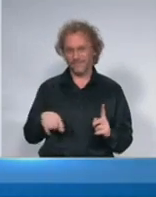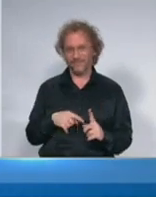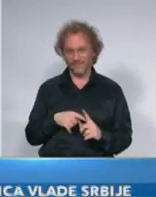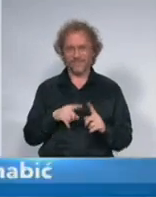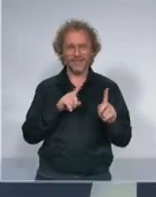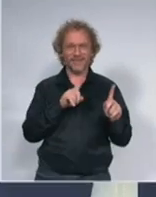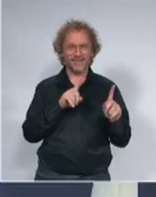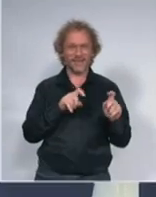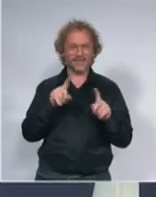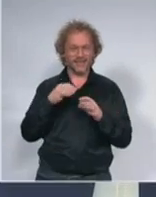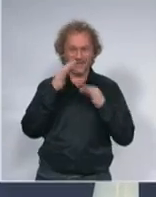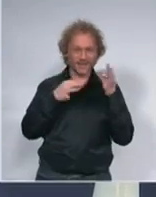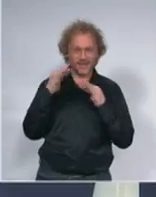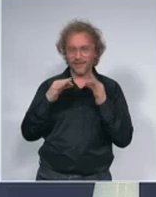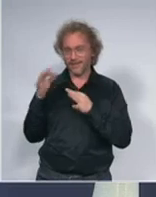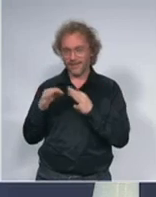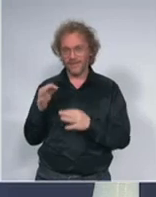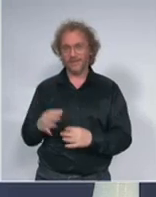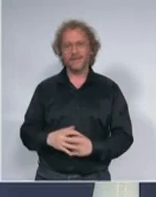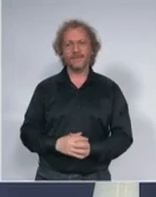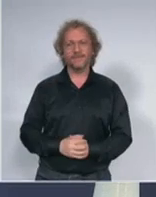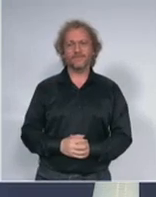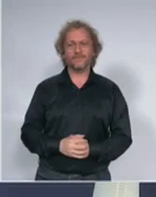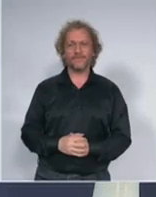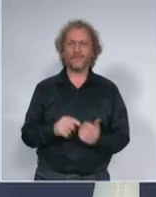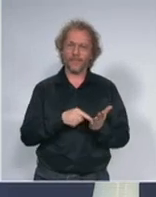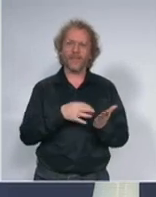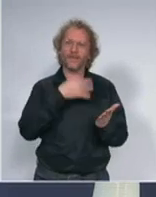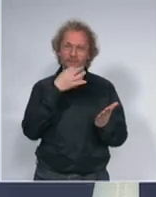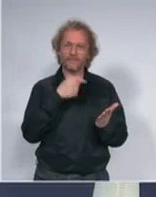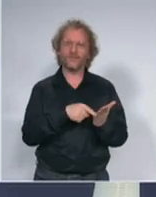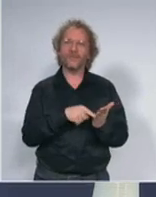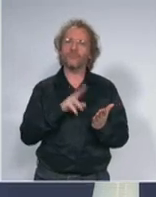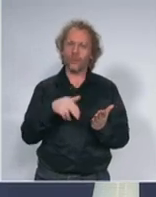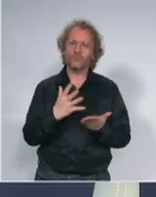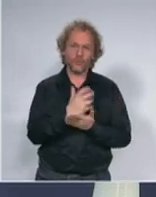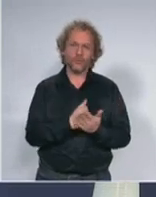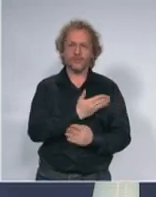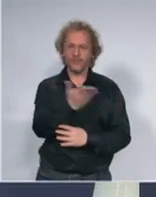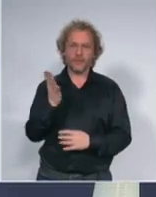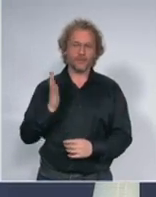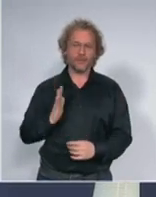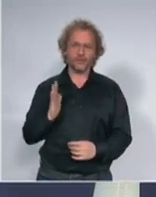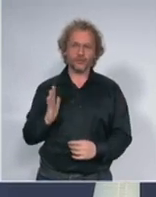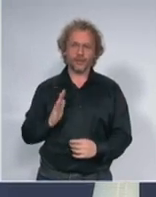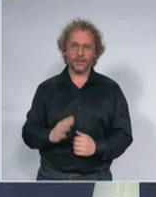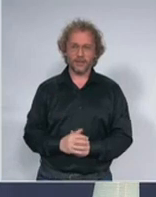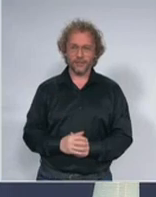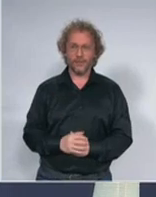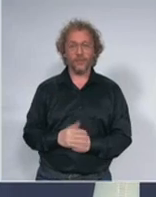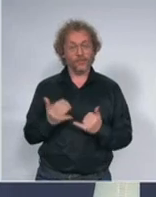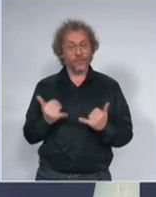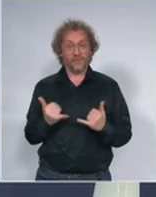informacija za koje mislim da mogu biti relevantne za naše građane. Dakle, u ovom trenutku mi